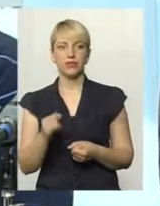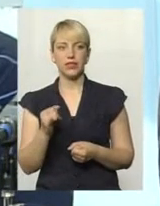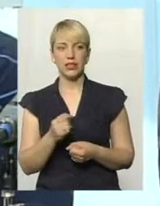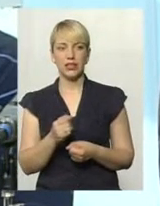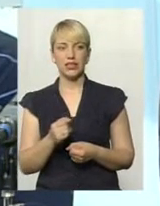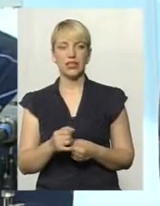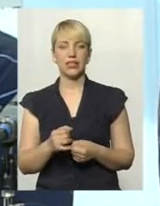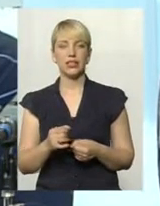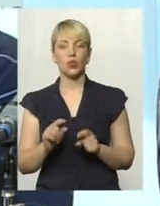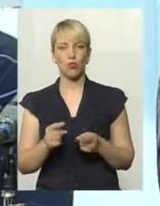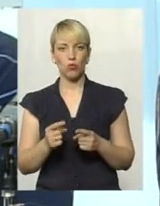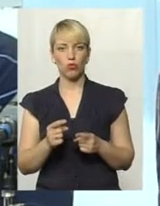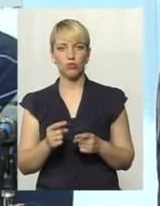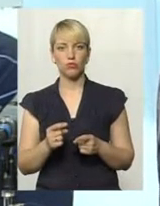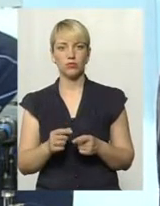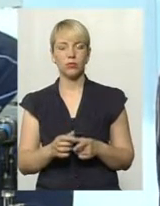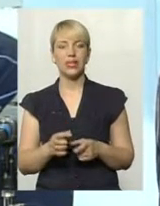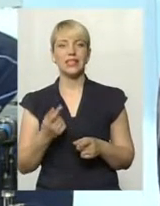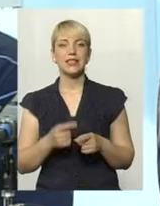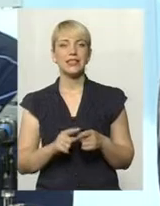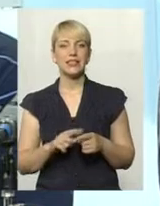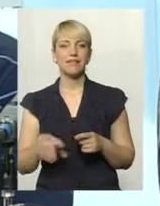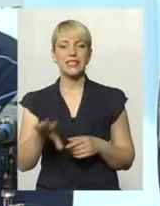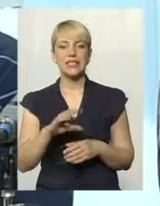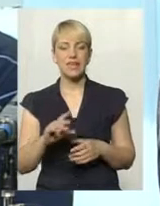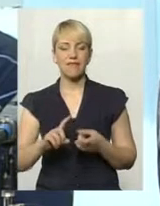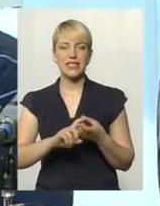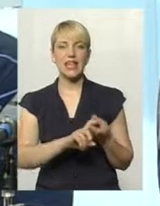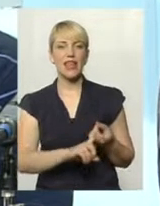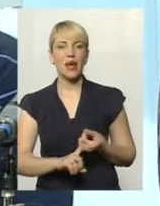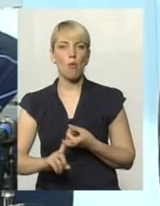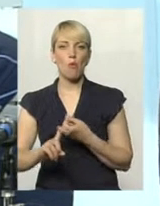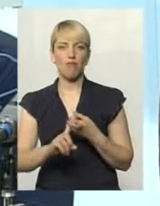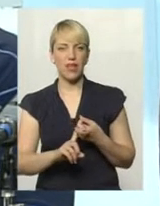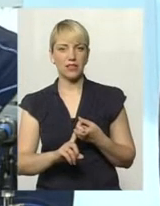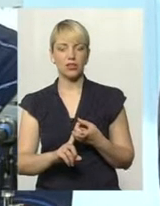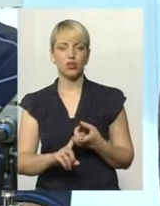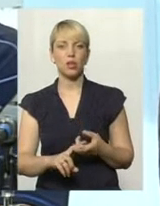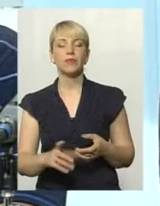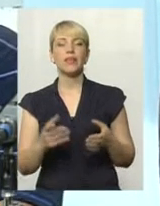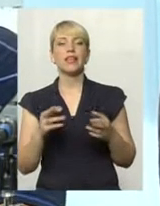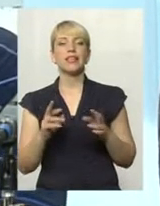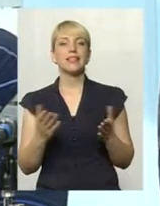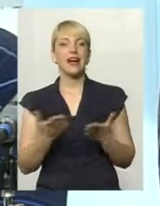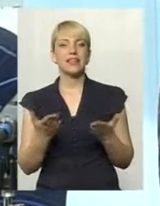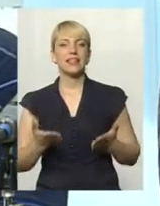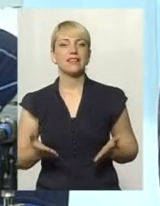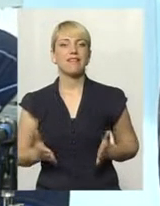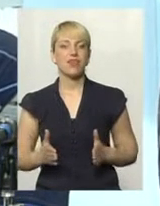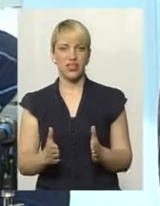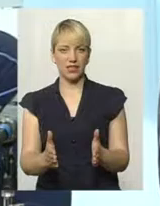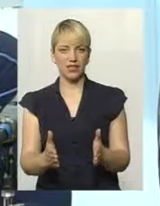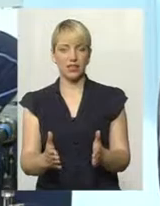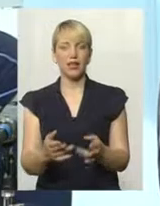тому це все взаємопов'язано. Який вихід? Важко